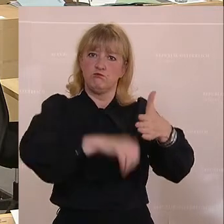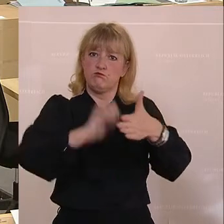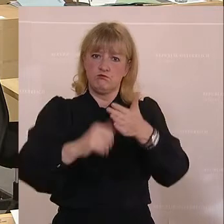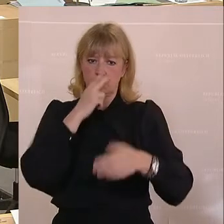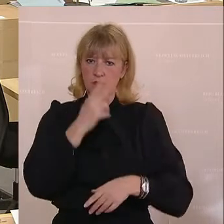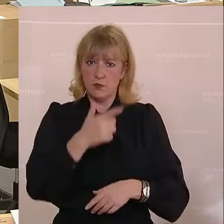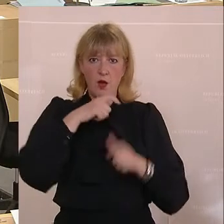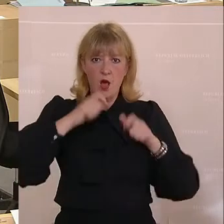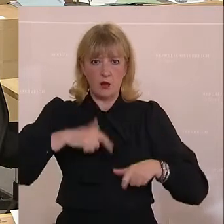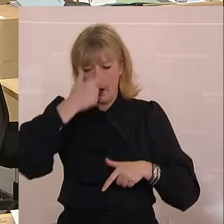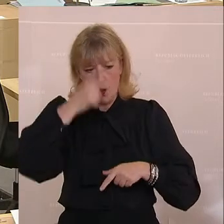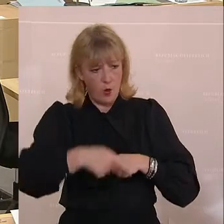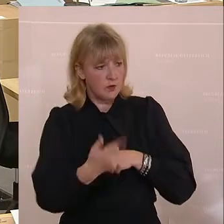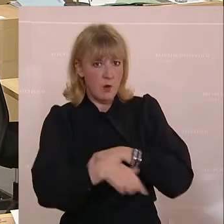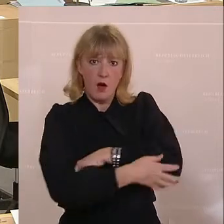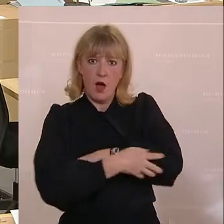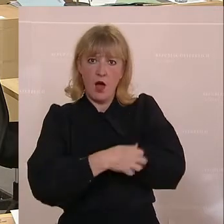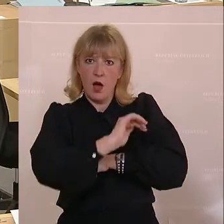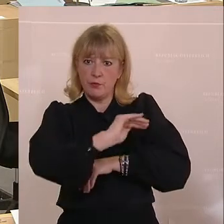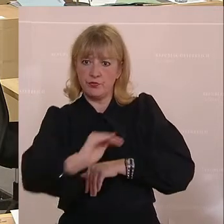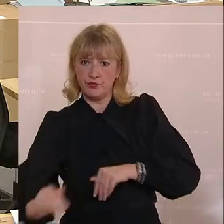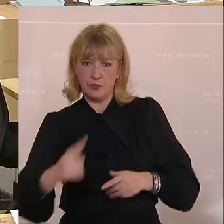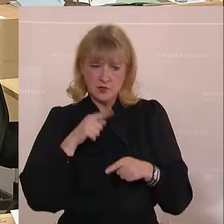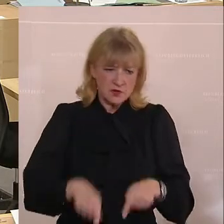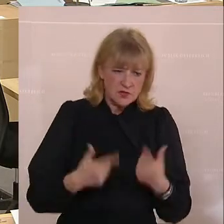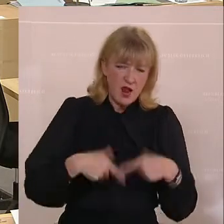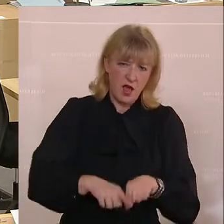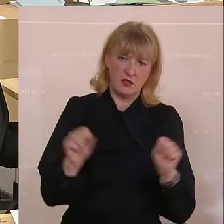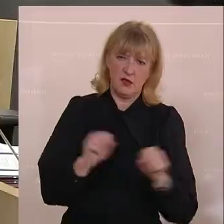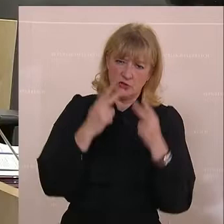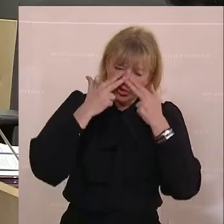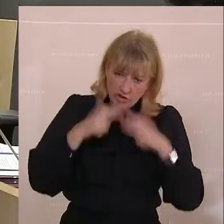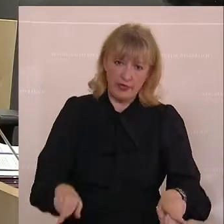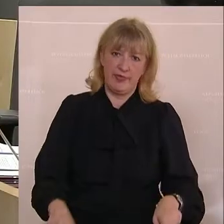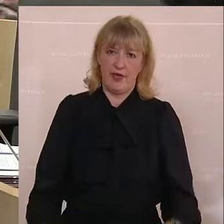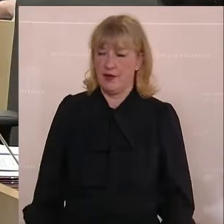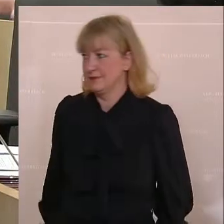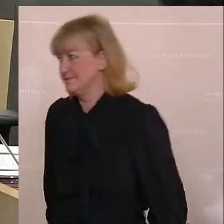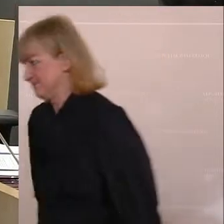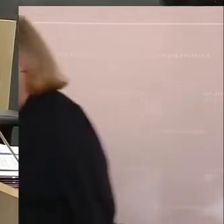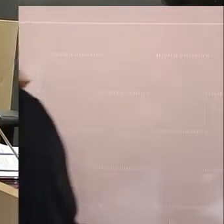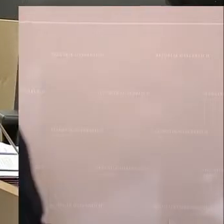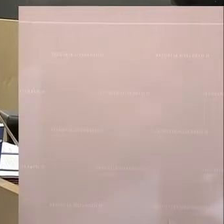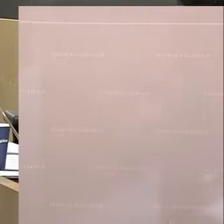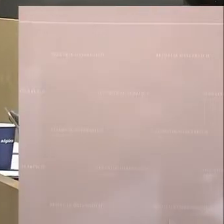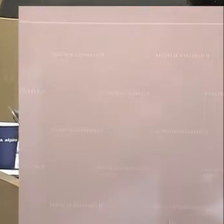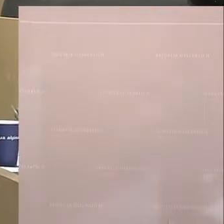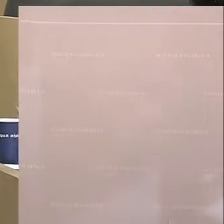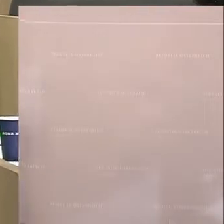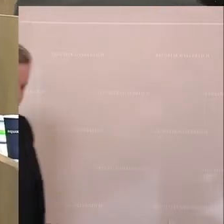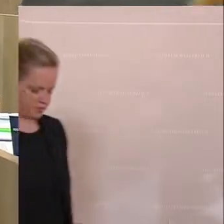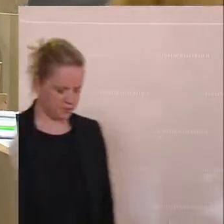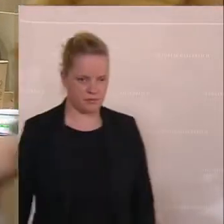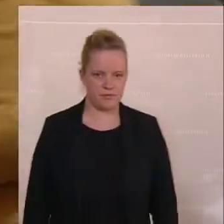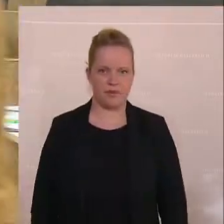der älteren Generation. Und das ist in diesem Land wirklich eine Schande. So Dagmar Belankowitsch von der FPÖ.